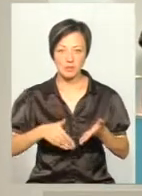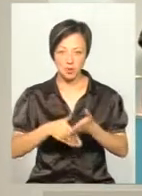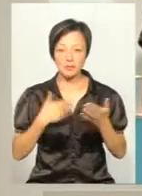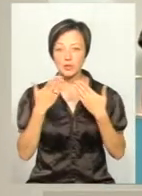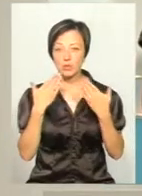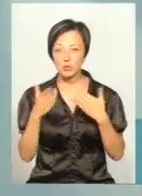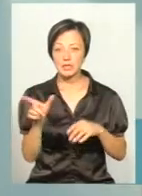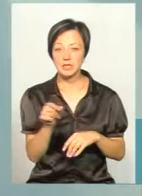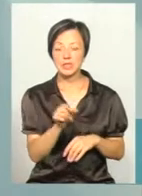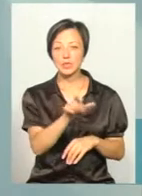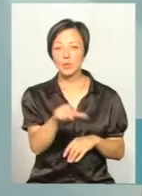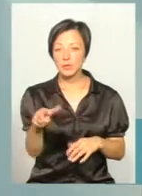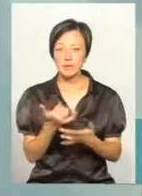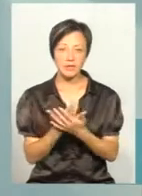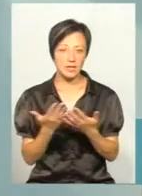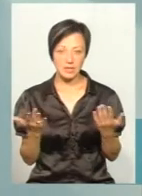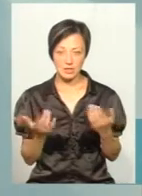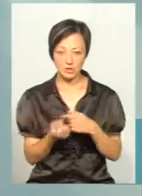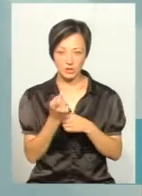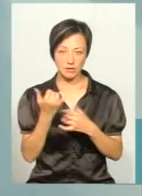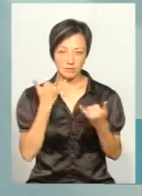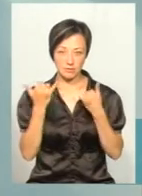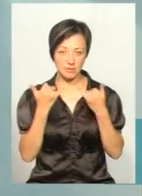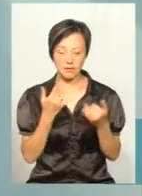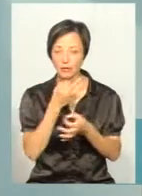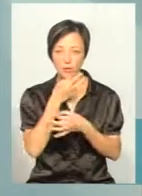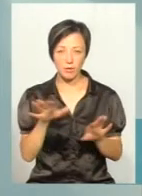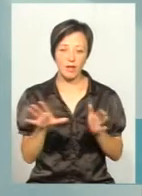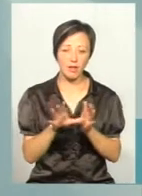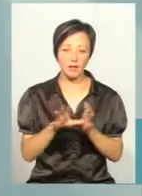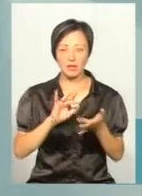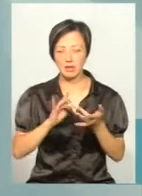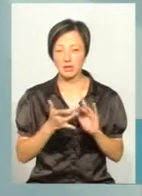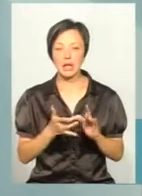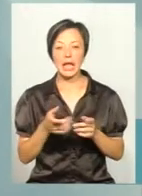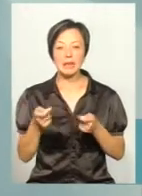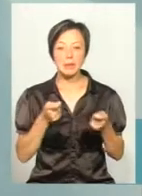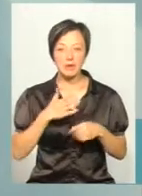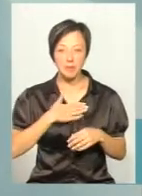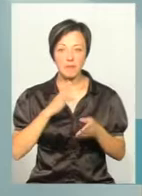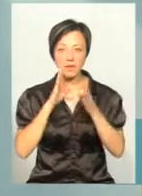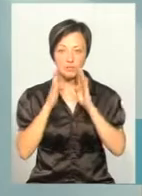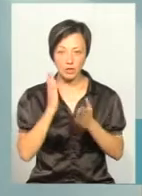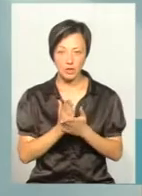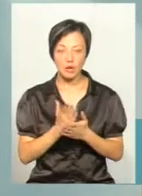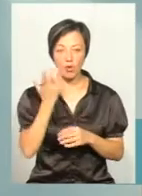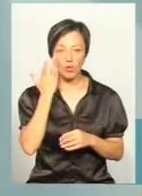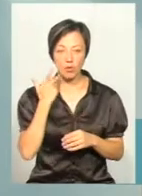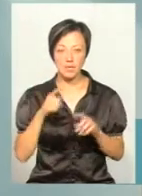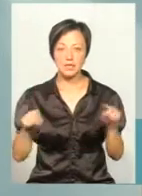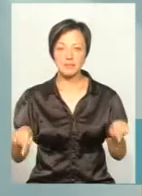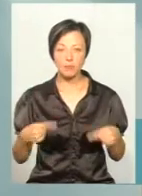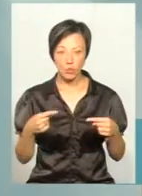спілкуємося з людьми в різних джерелах спілкування. Департамент має сторінку Фейсбука. Ми, коли її